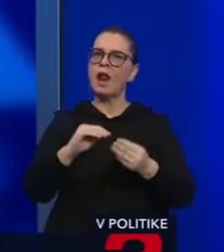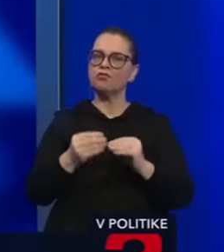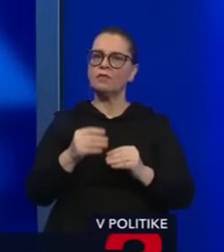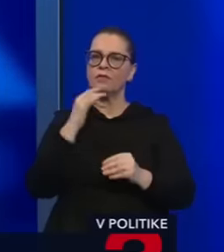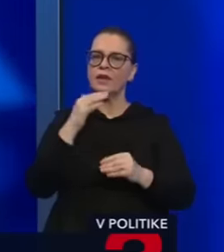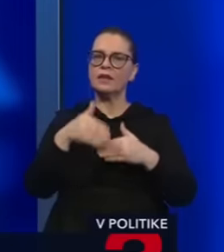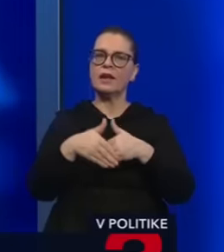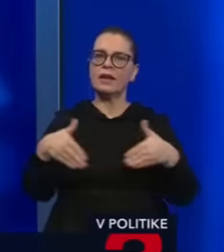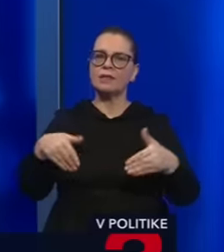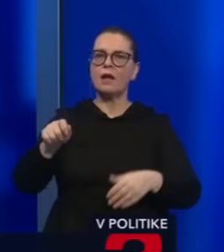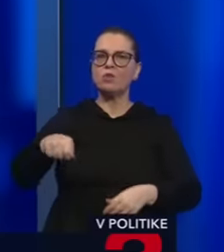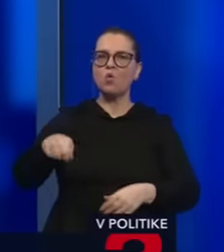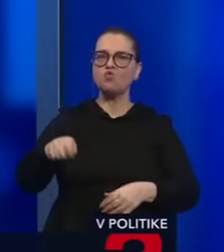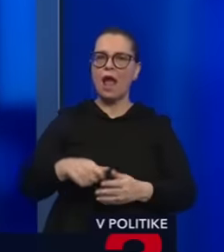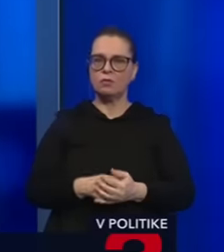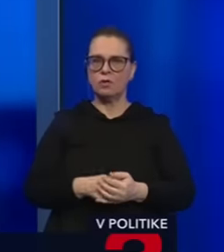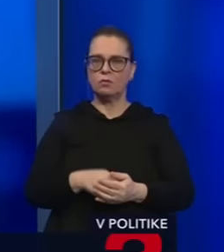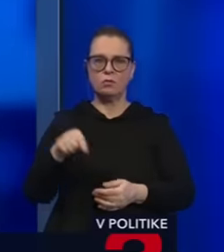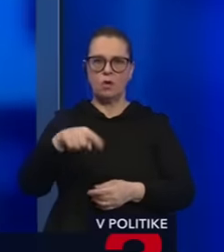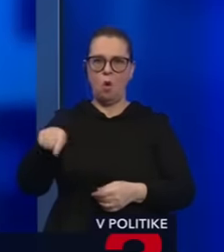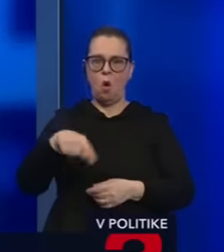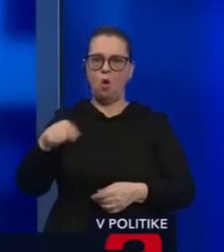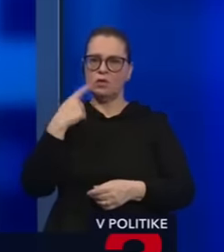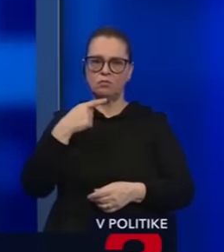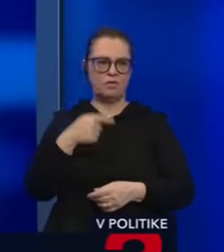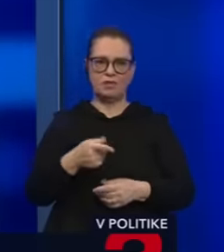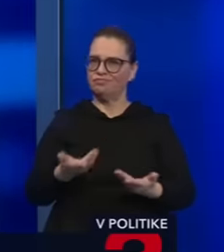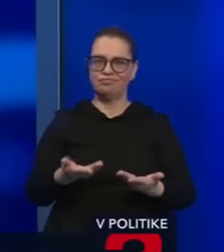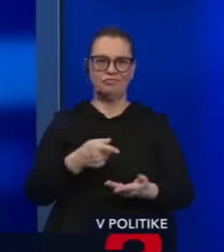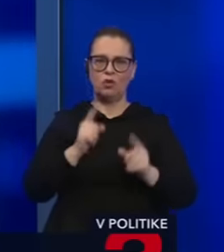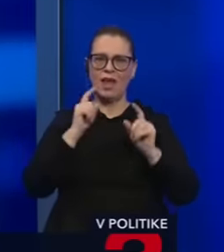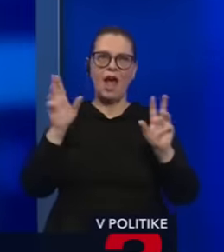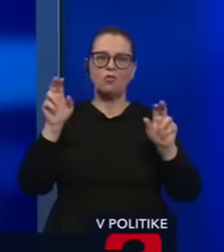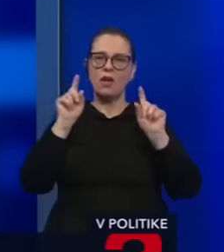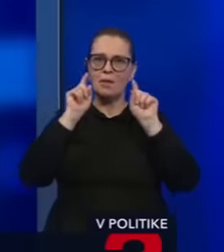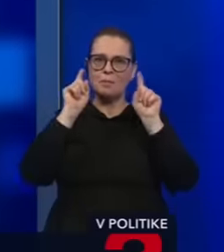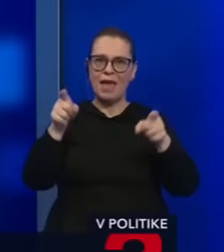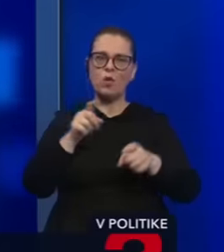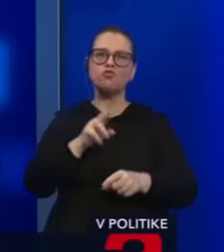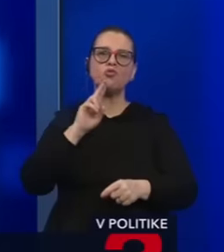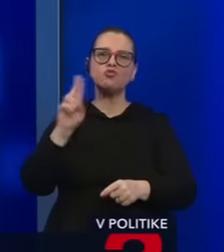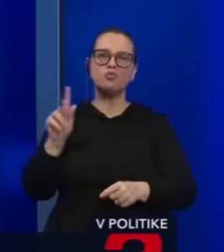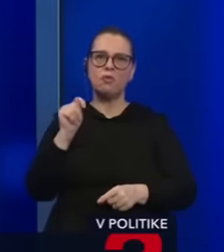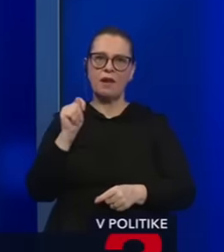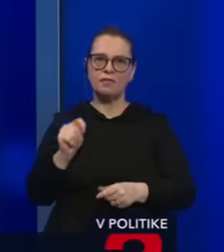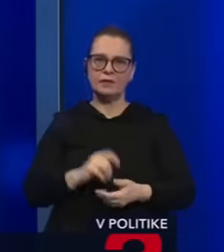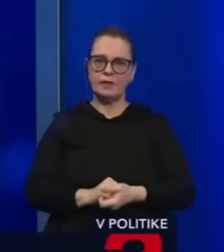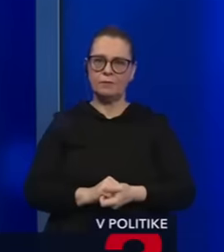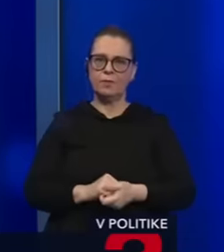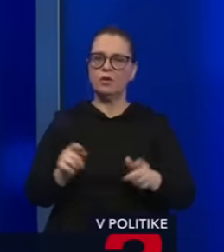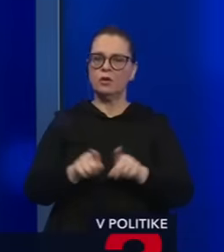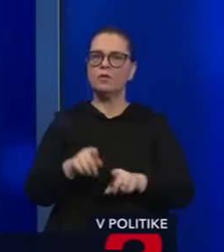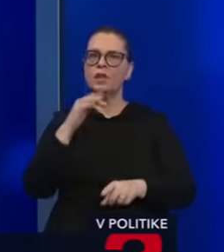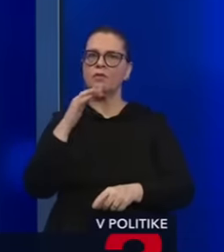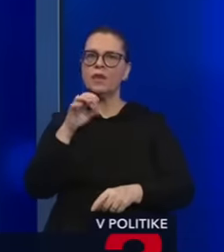rada prokurátorov. Jasne povedali, že toto je úplne cez čiaru. Toto je peklo, o ktoré slibola Fico. Vyjadrila sa Európska